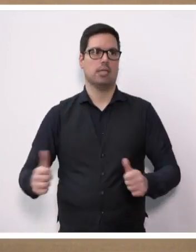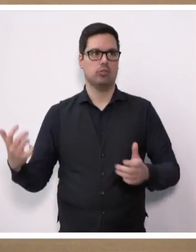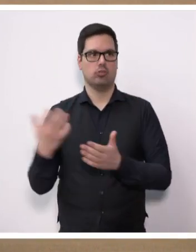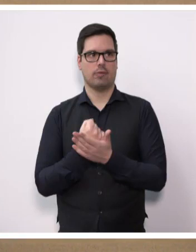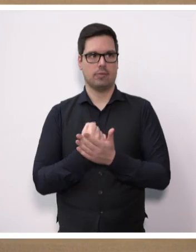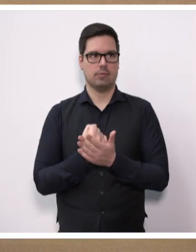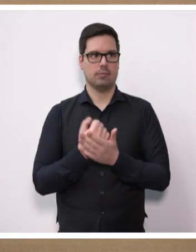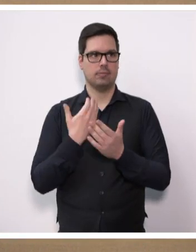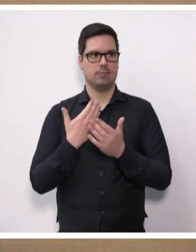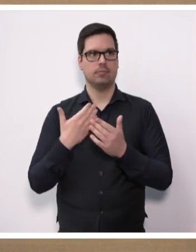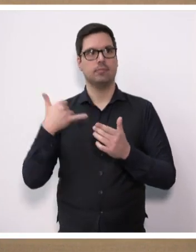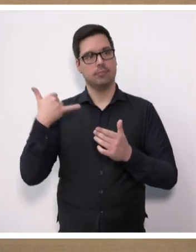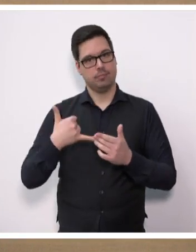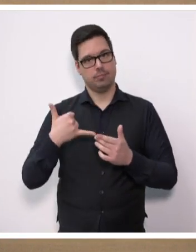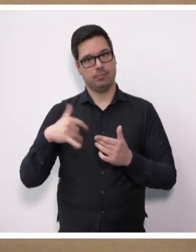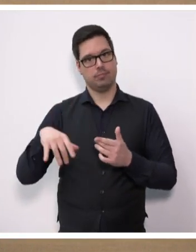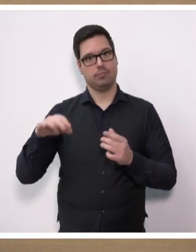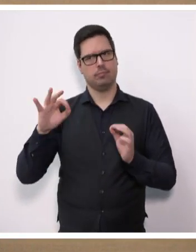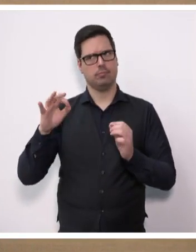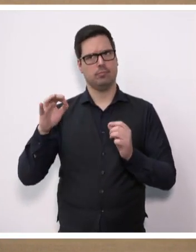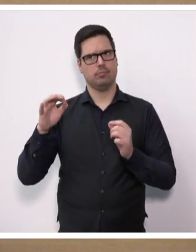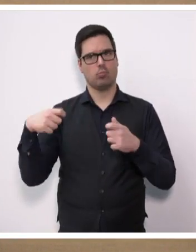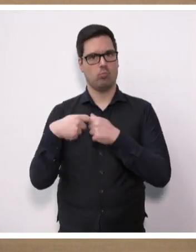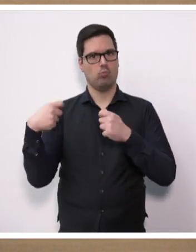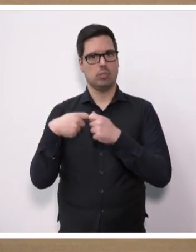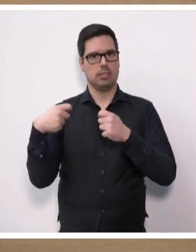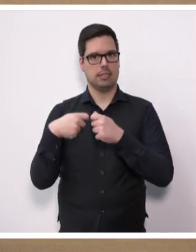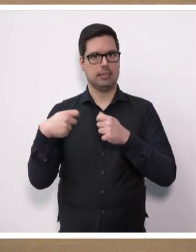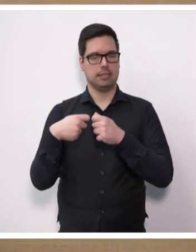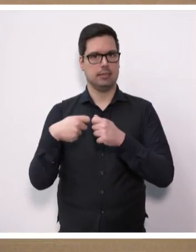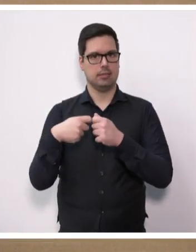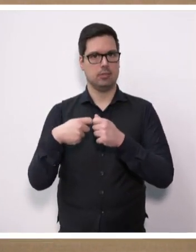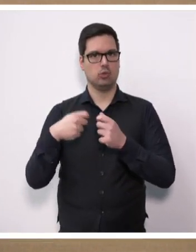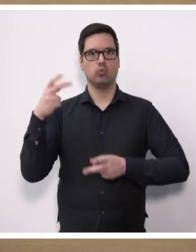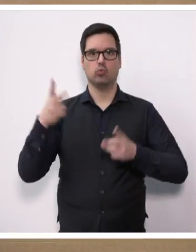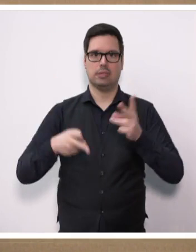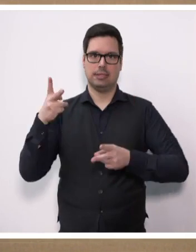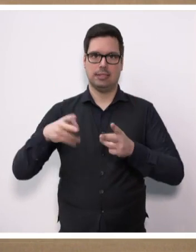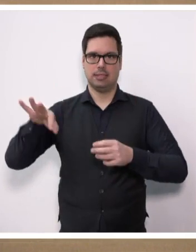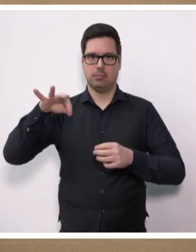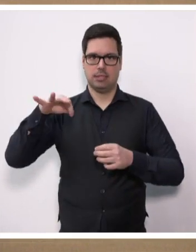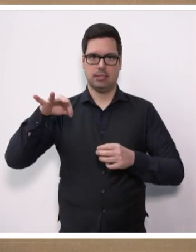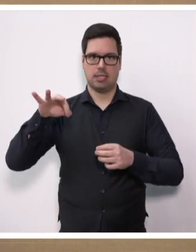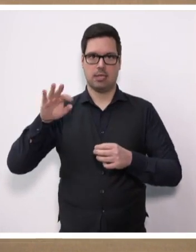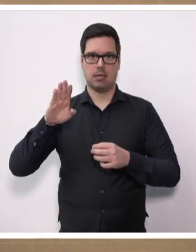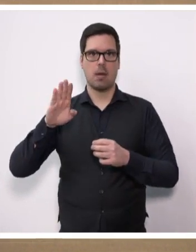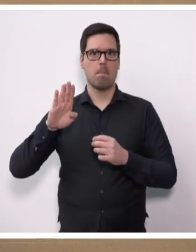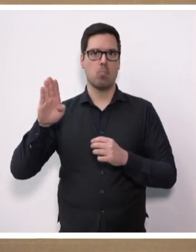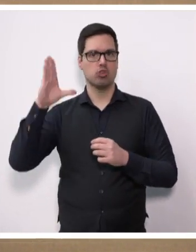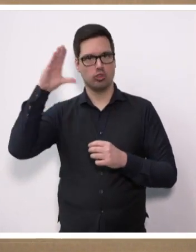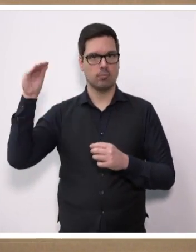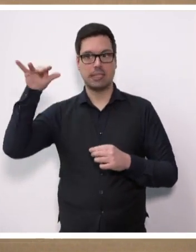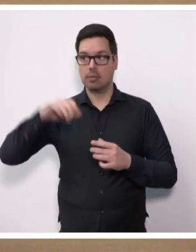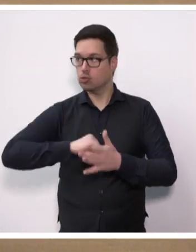Nun muss Bundesjustizminister Buschmann endlich von seiner Blockadehaltung abrücken und eine Lösung vorlegen. Denn in dieser Sache